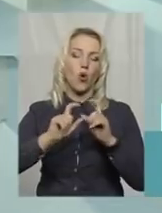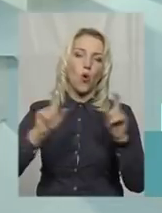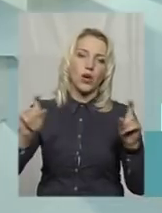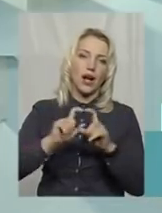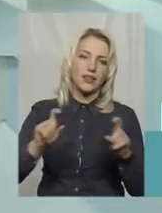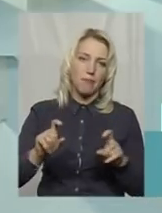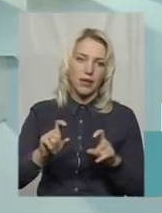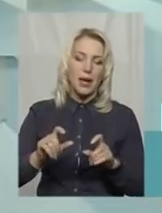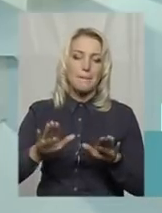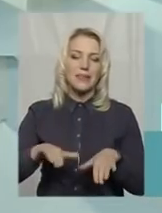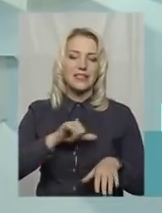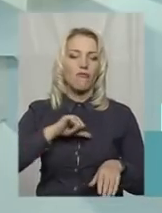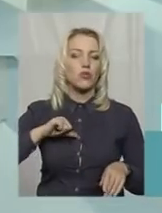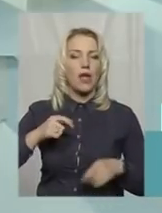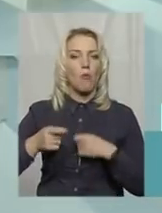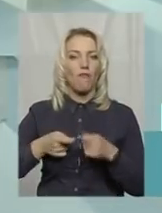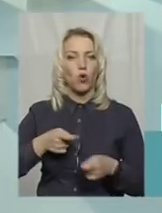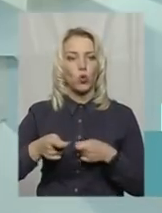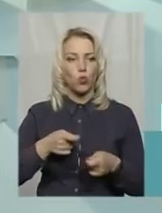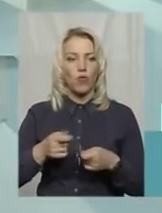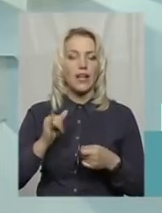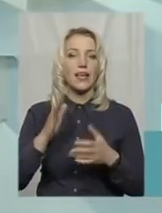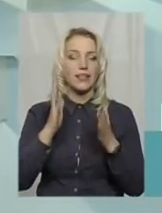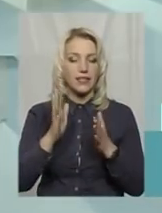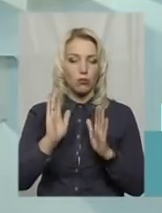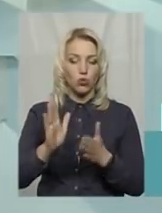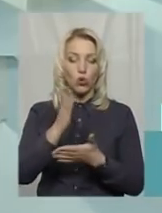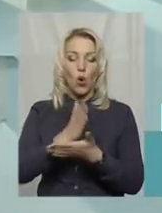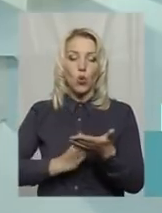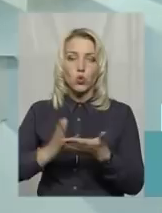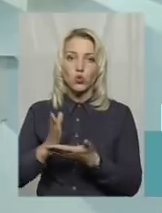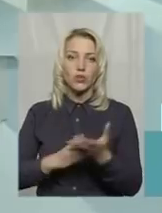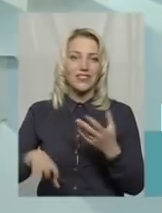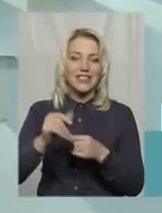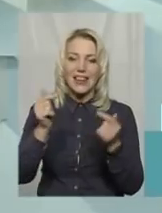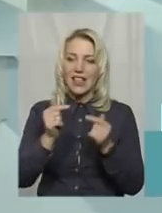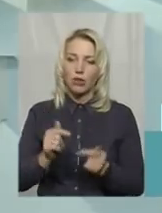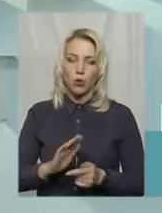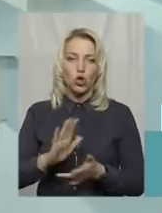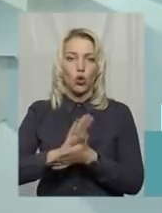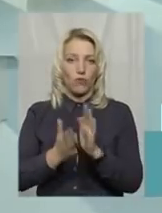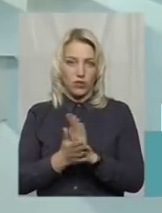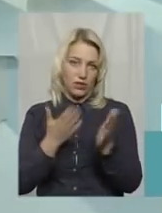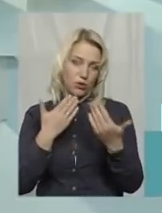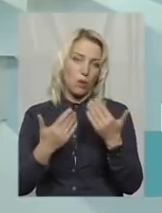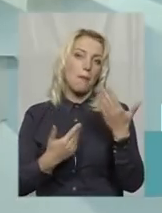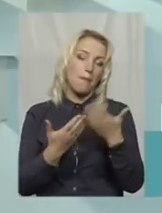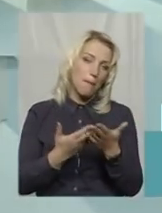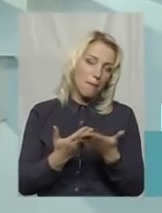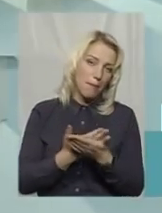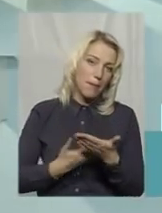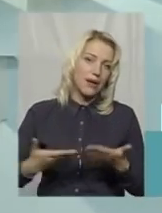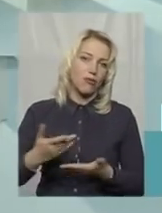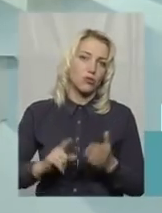місцевого самоврядування, як тільки будуть усунути всі невідповідності щодо договірних відносин, ми розпочнемо